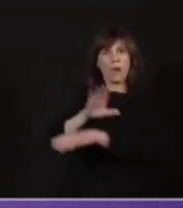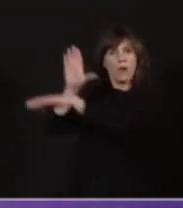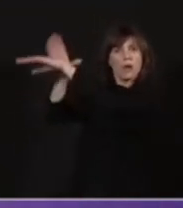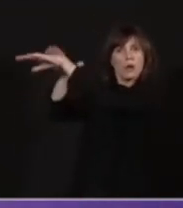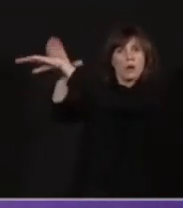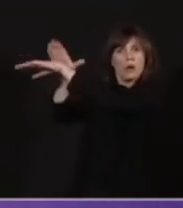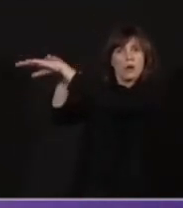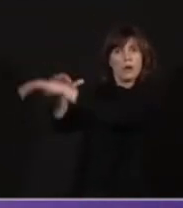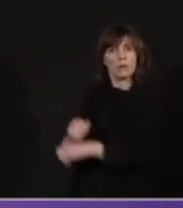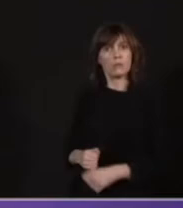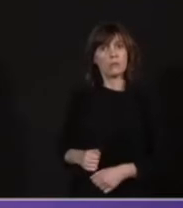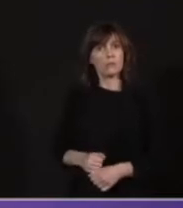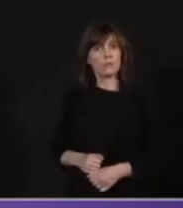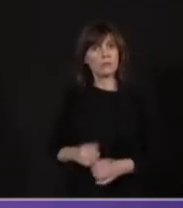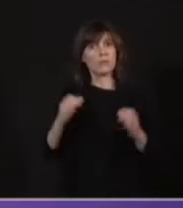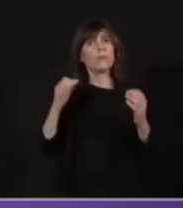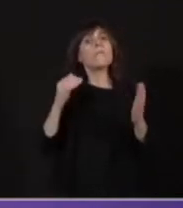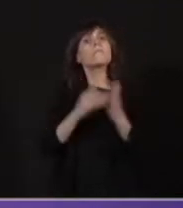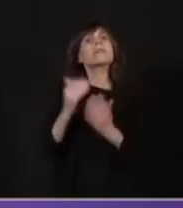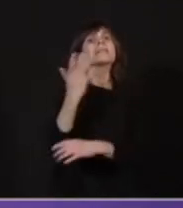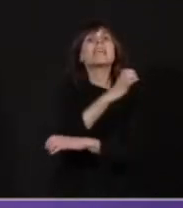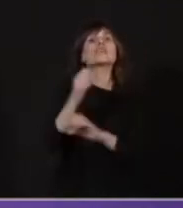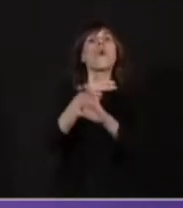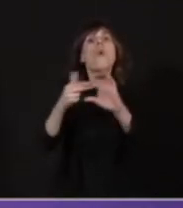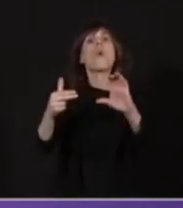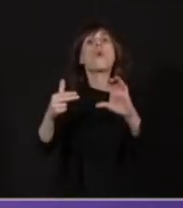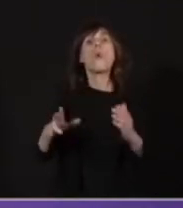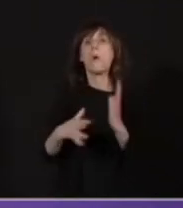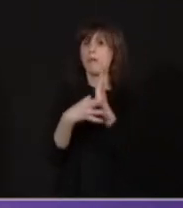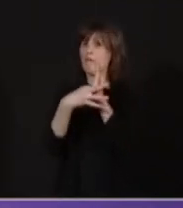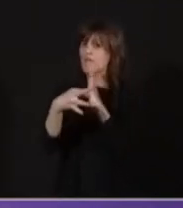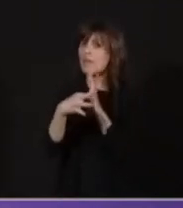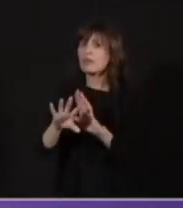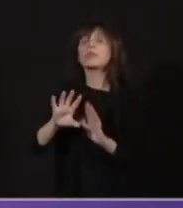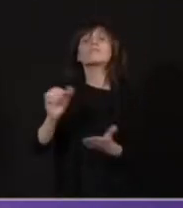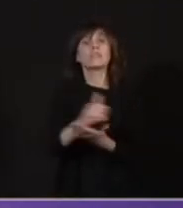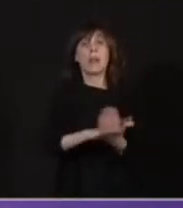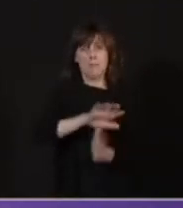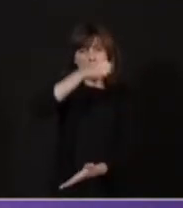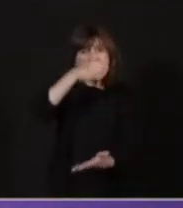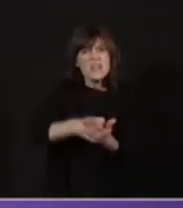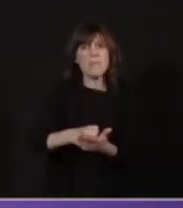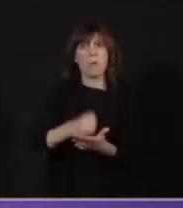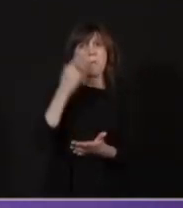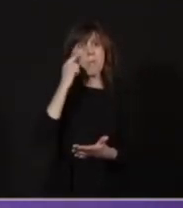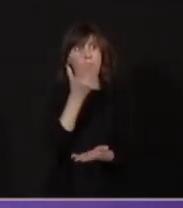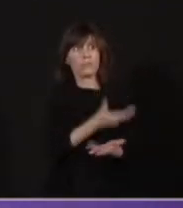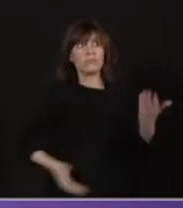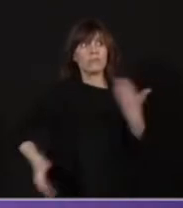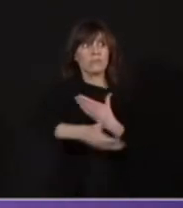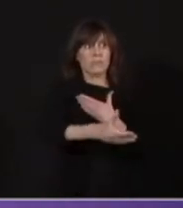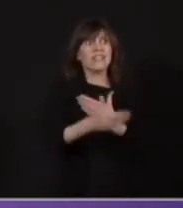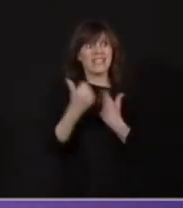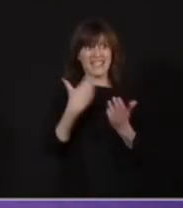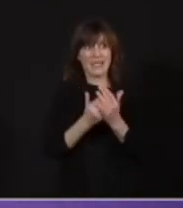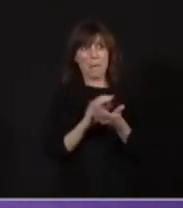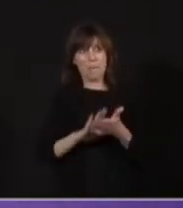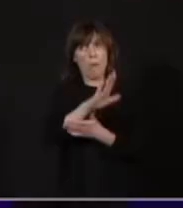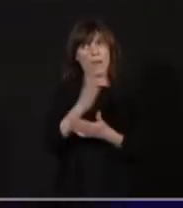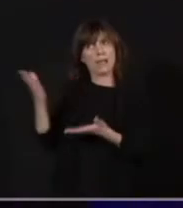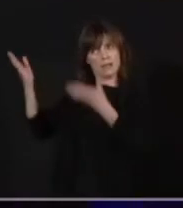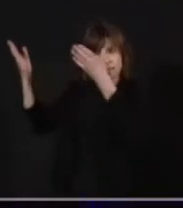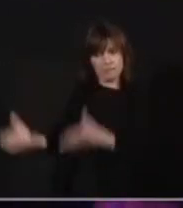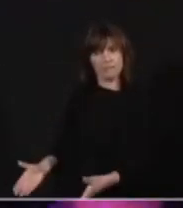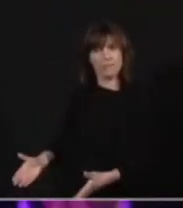Fabien Roussel, c'est 1 500 euros nets minimum pour les travailleuses et les travailleurs parce qu'il faut pouvoir vivre dignement de son travail.